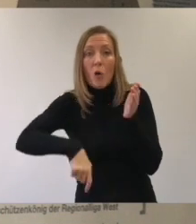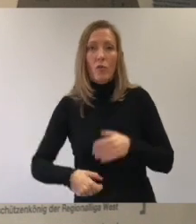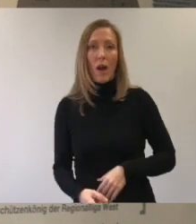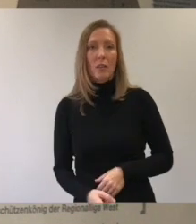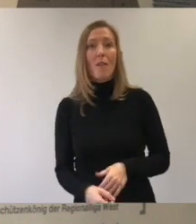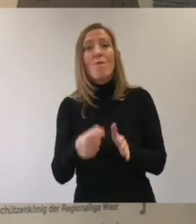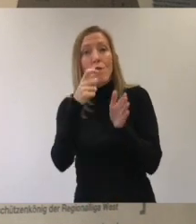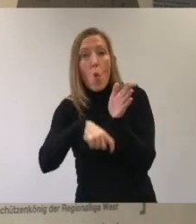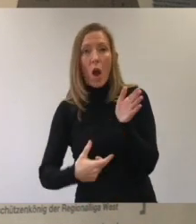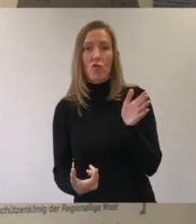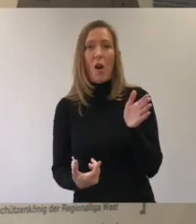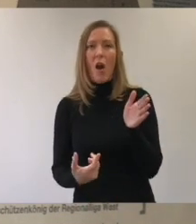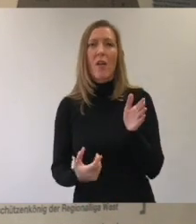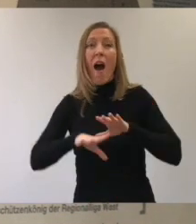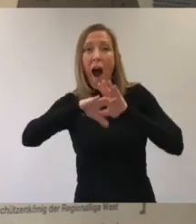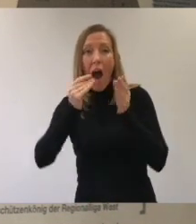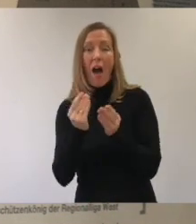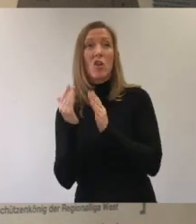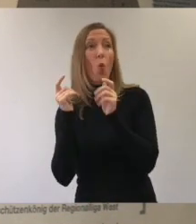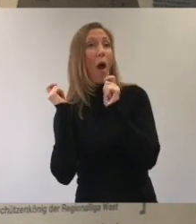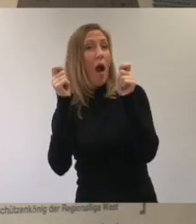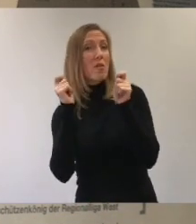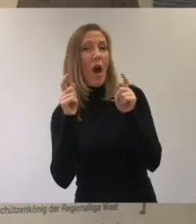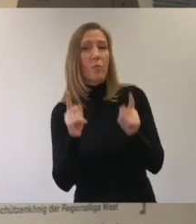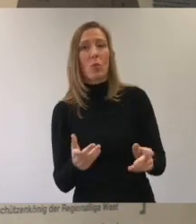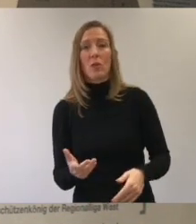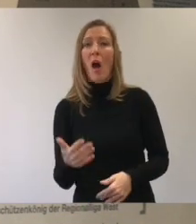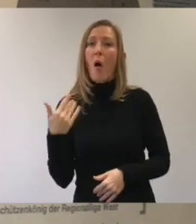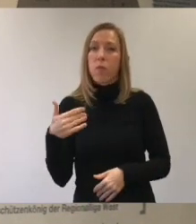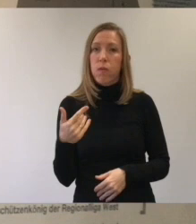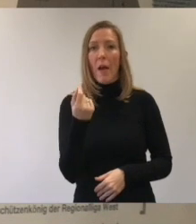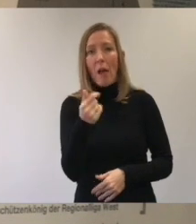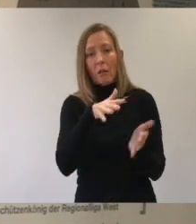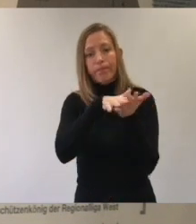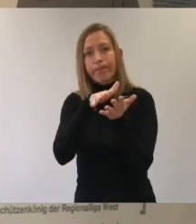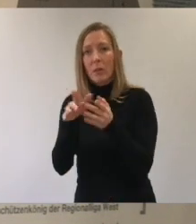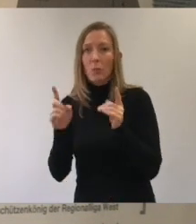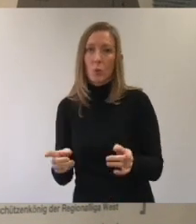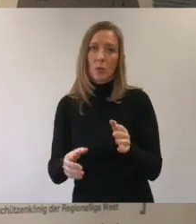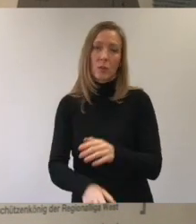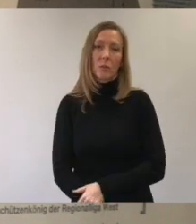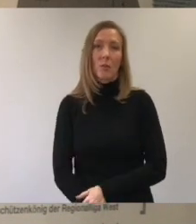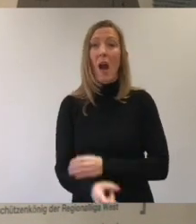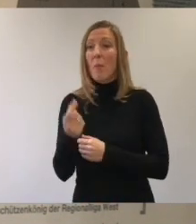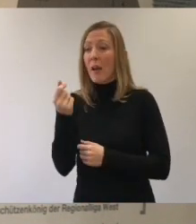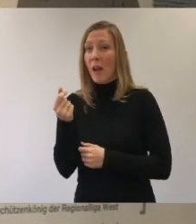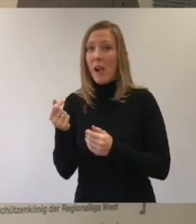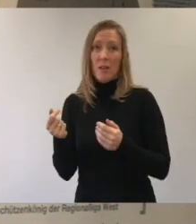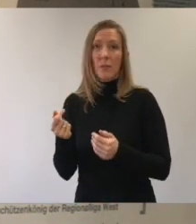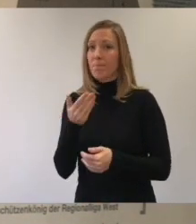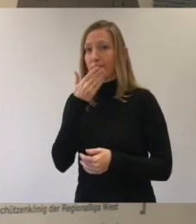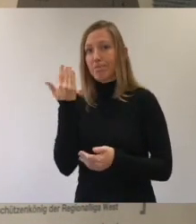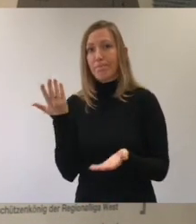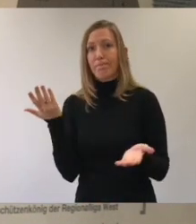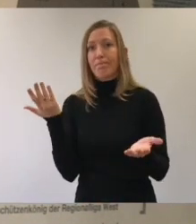Personalausweis, Führerschein. Ich muss alles neu beantragen. Und das kostet auch wieder Geld. Und Geld